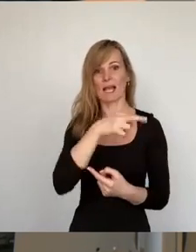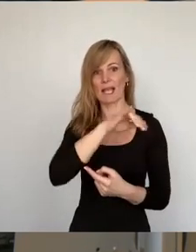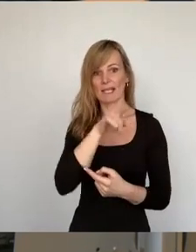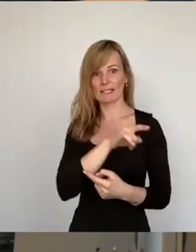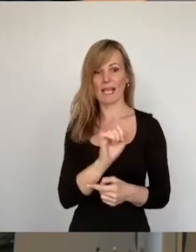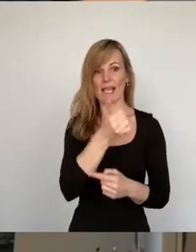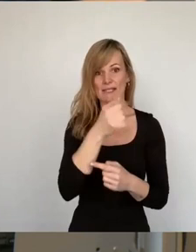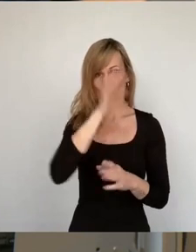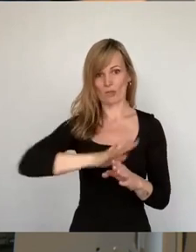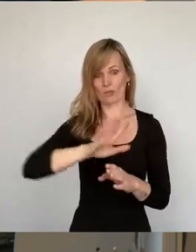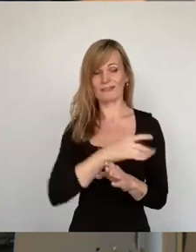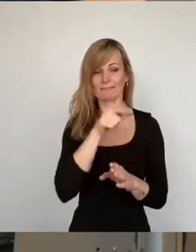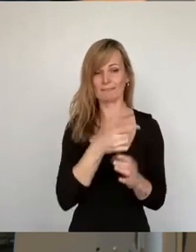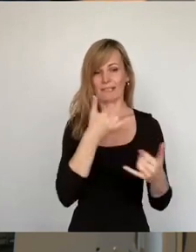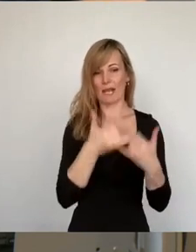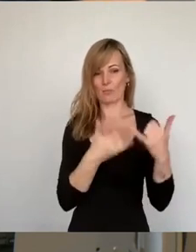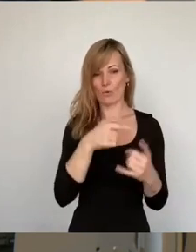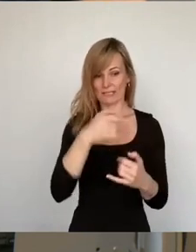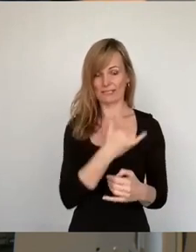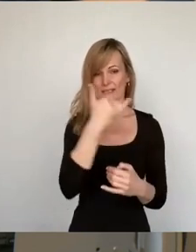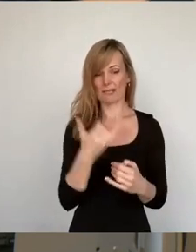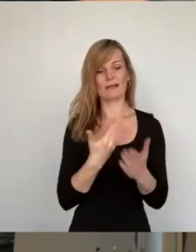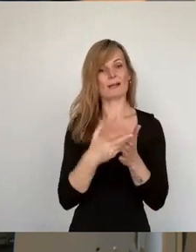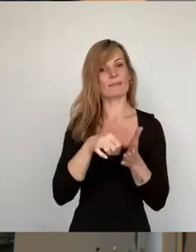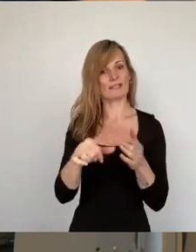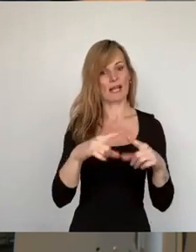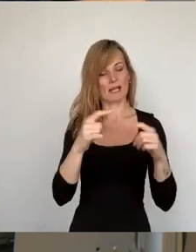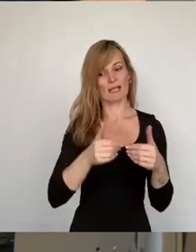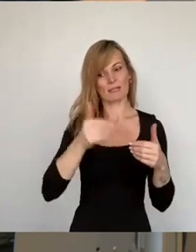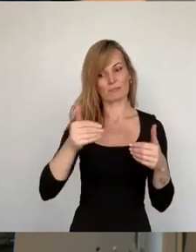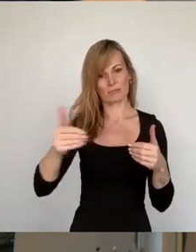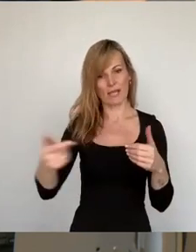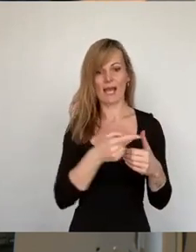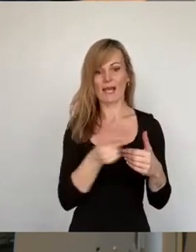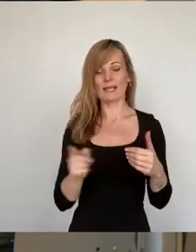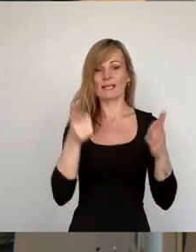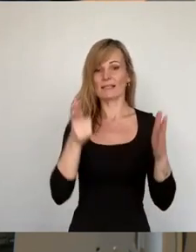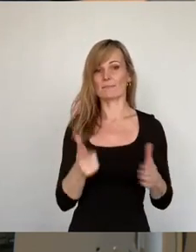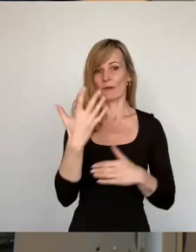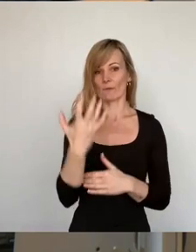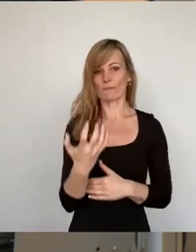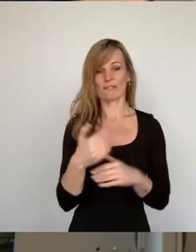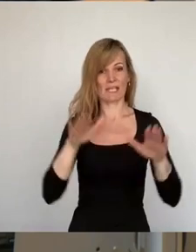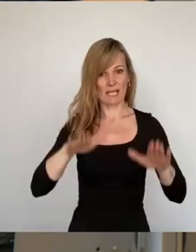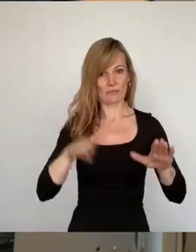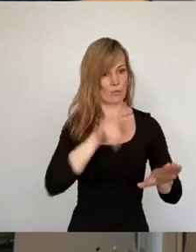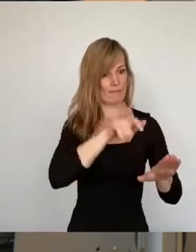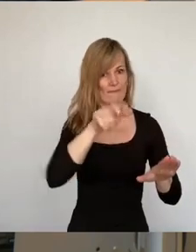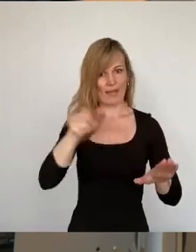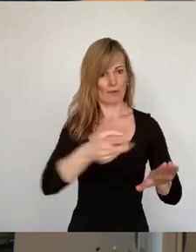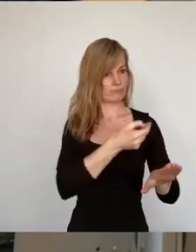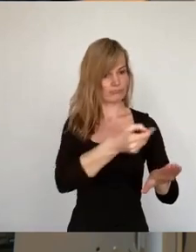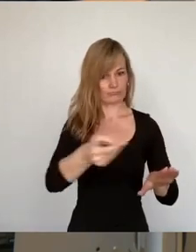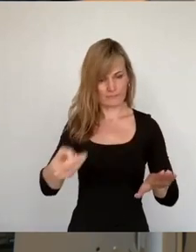diesen Jahres die Bezahlkarte schrittweise an alle 750 Asylbewerber ausgereicht. Ende Januar